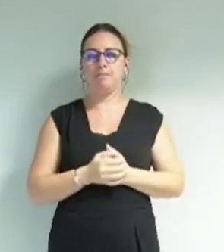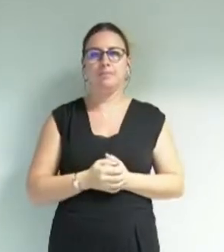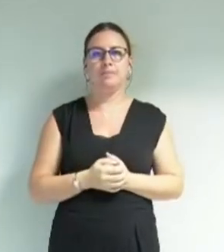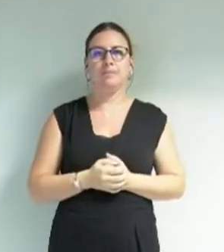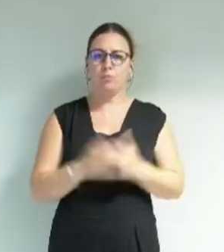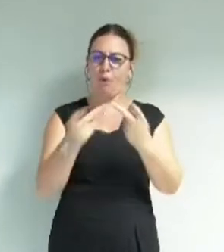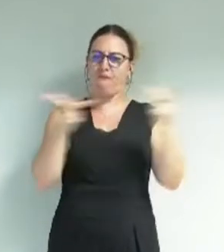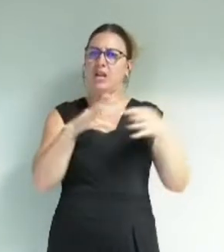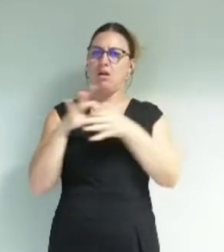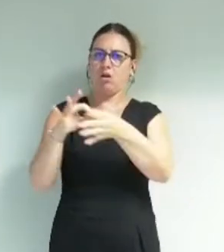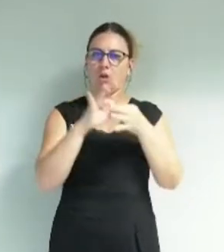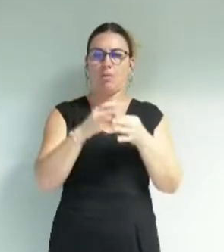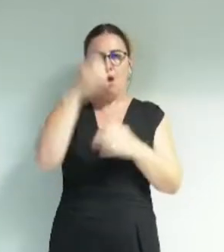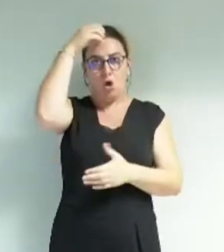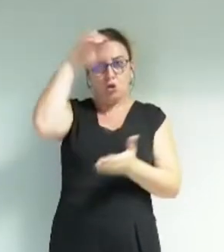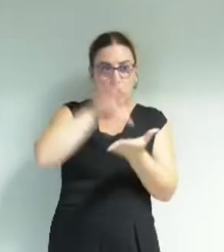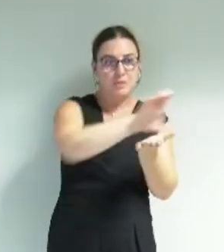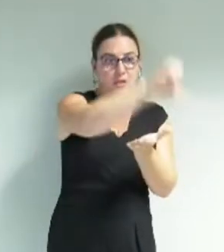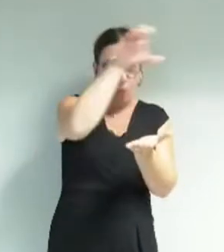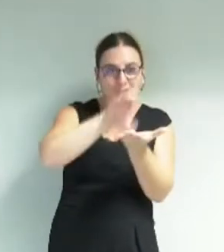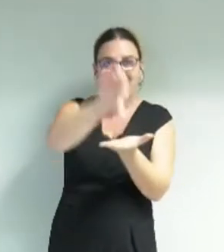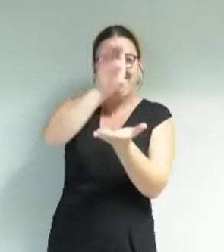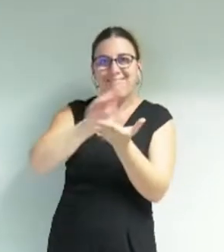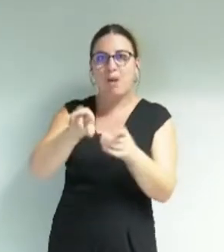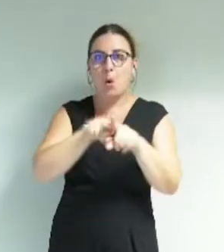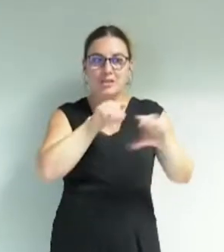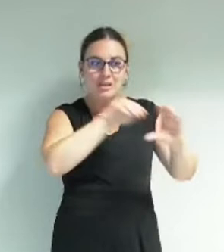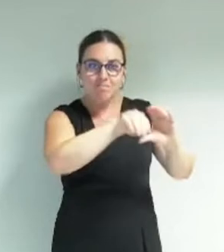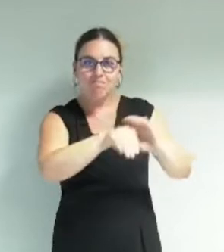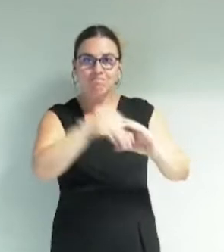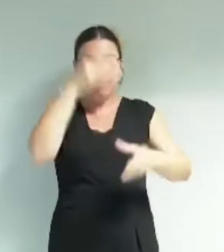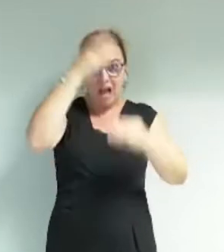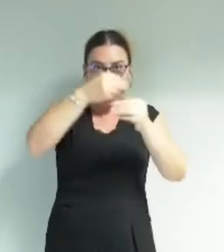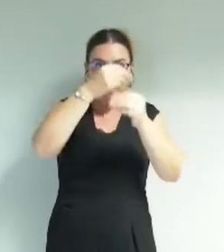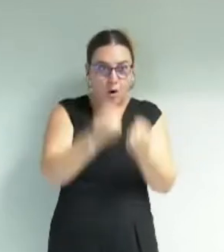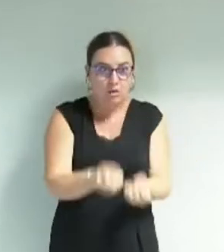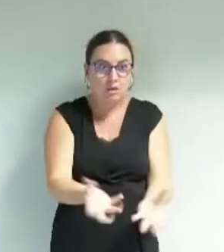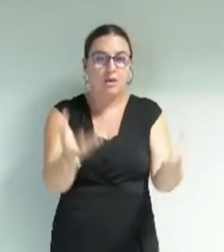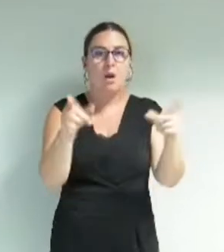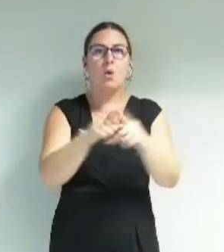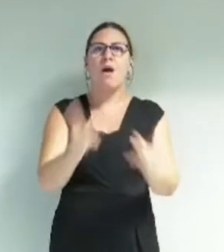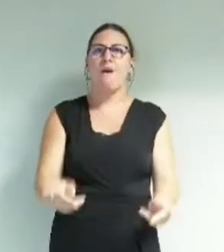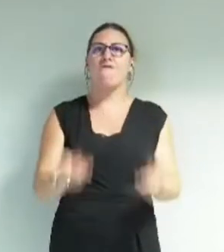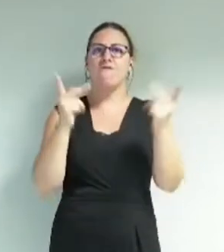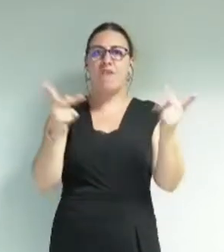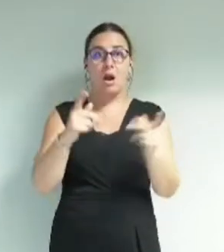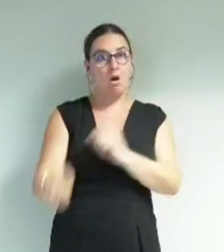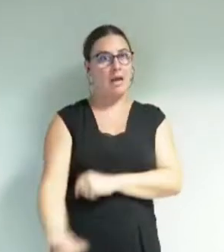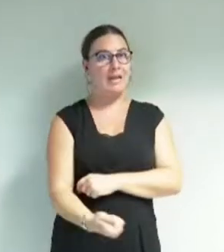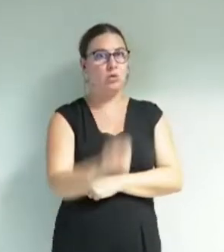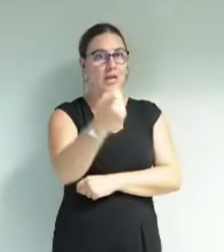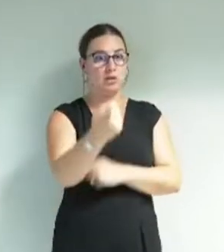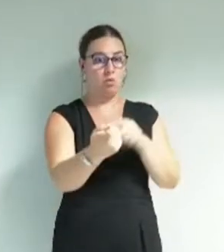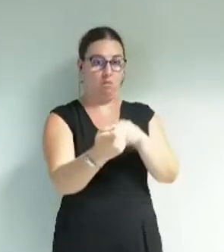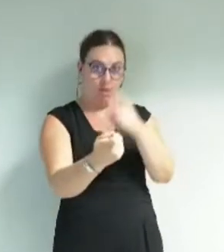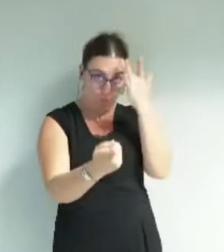Favoriser la transmission des savoirs dans les autres domaines des arts et de la culture, reconnaître et mettre en valeur la vertu éducative de la culture, permettre